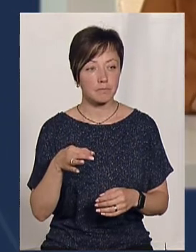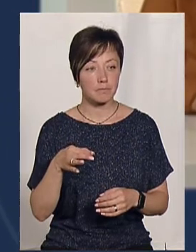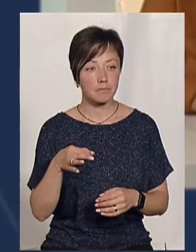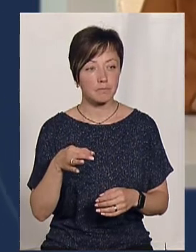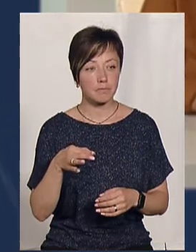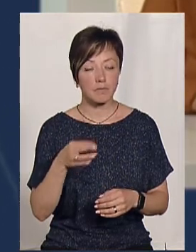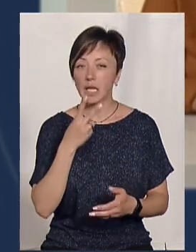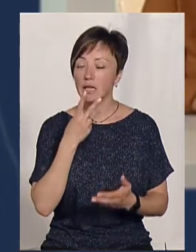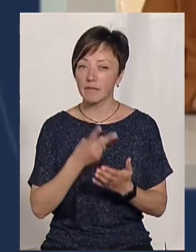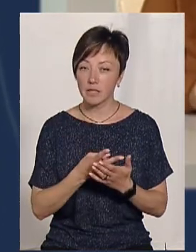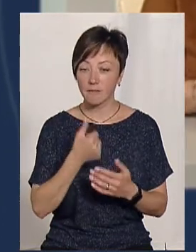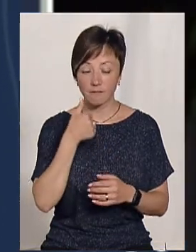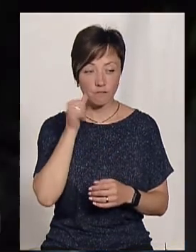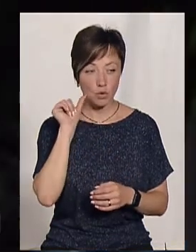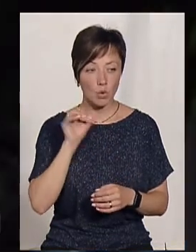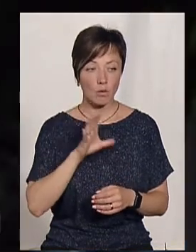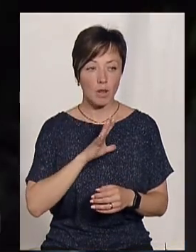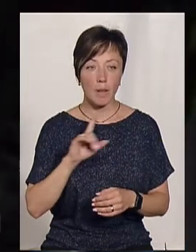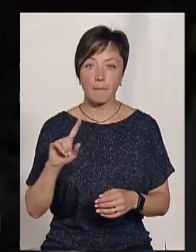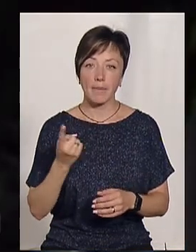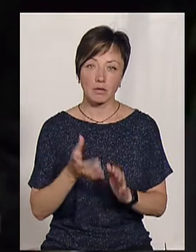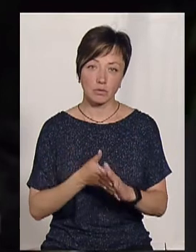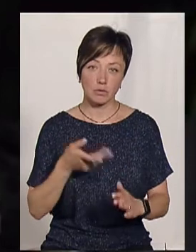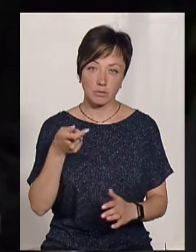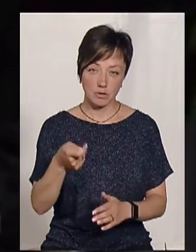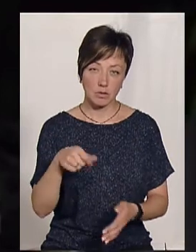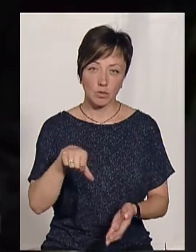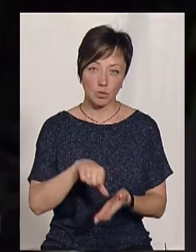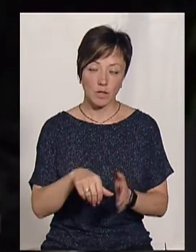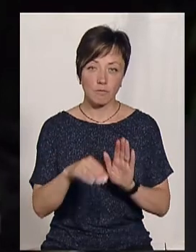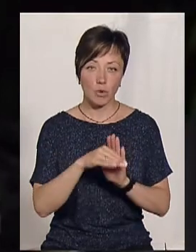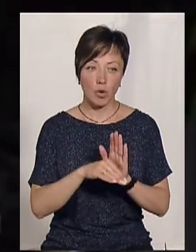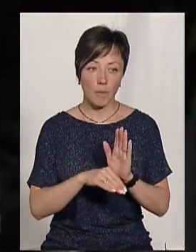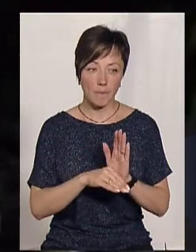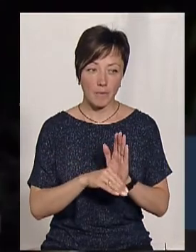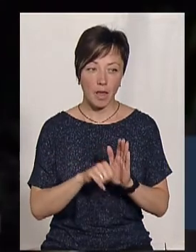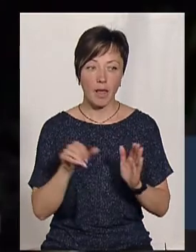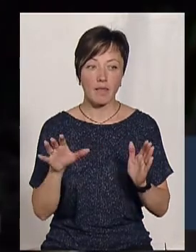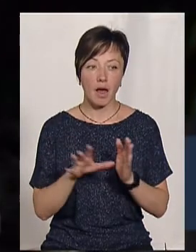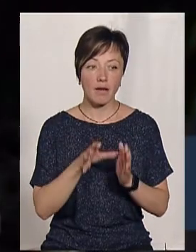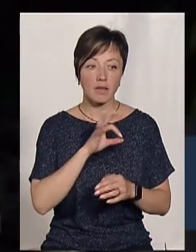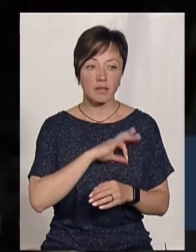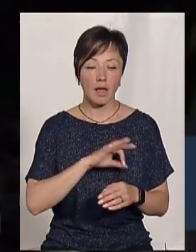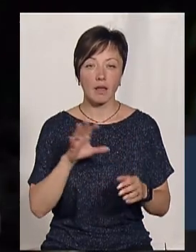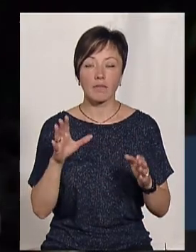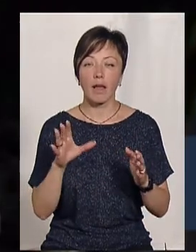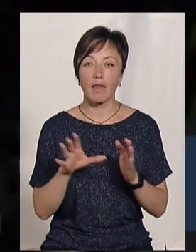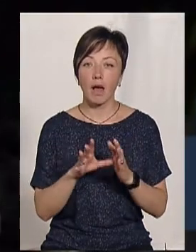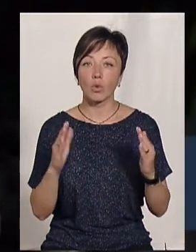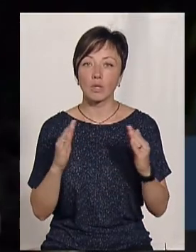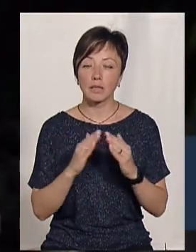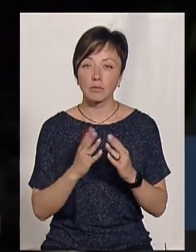Так, дивіться. Буквально вчора була подана перша заявка на участь в програмі фонду енергоефективності енергодім. І ще дві